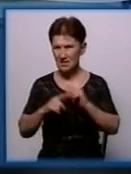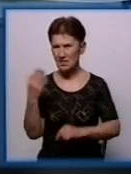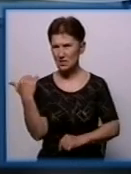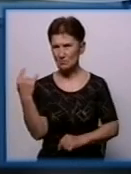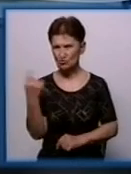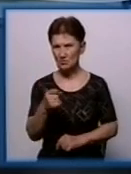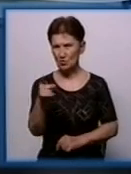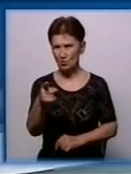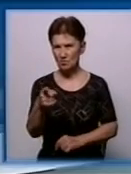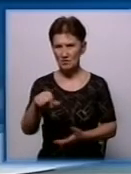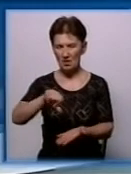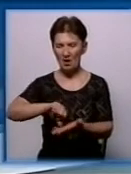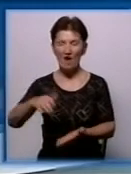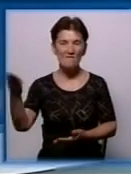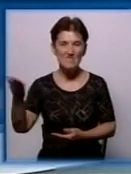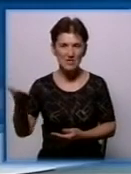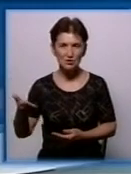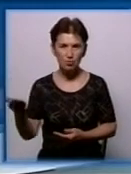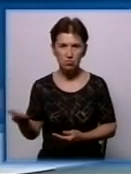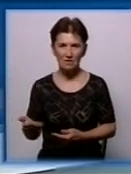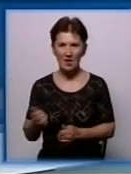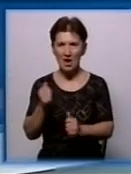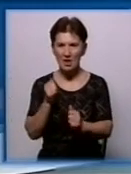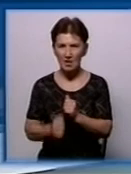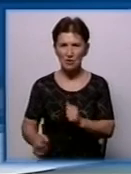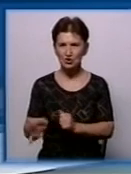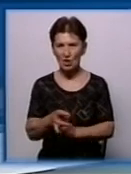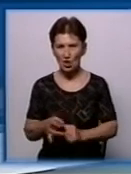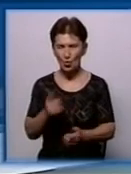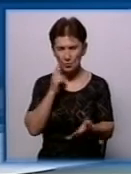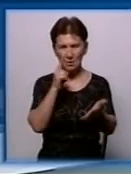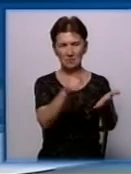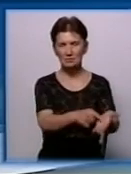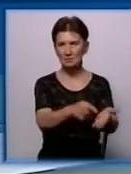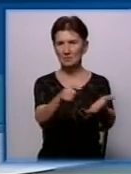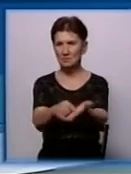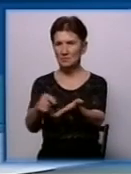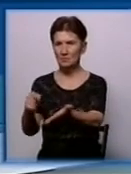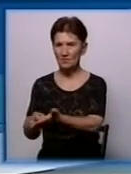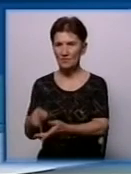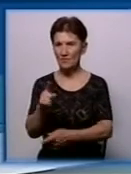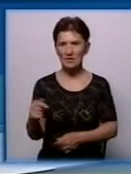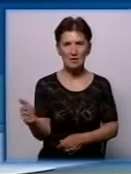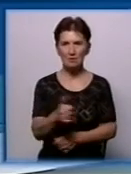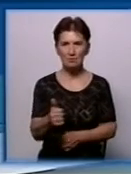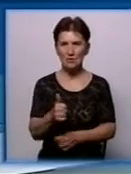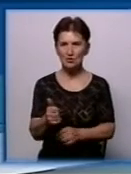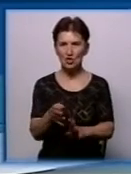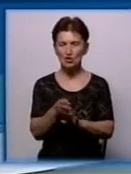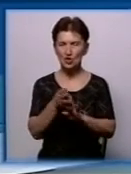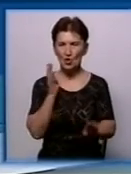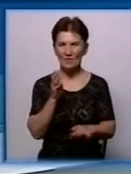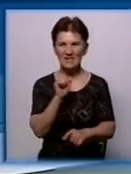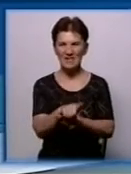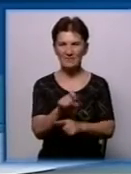виступав в системі відеоконференції, меначув кожний район. Голова адміністрації поставив першочергові завдання виконати